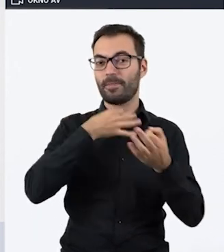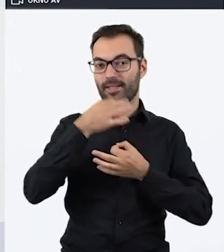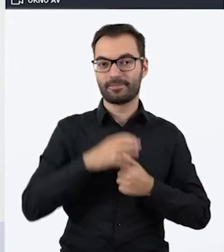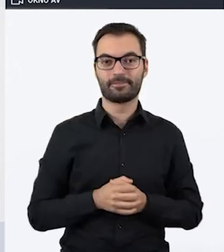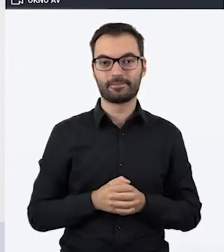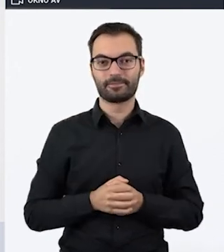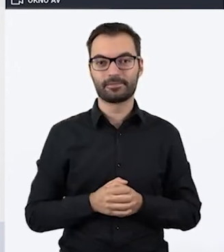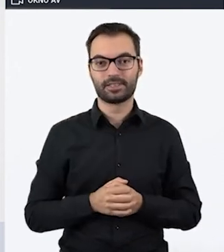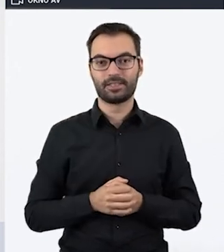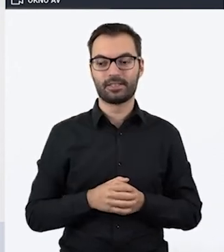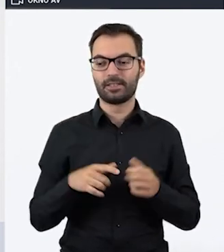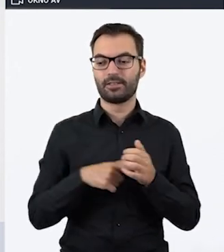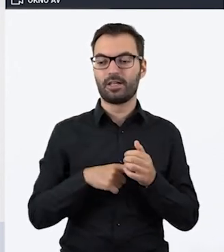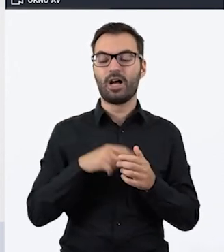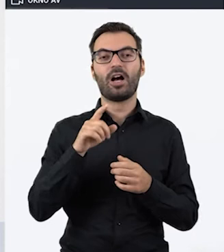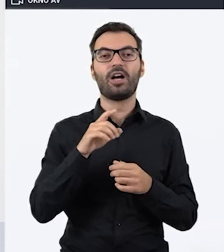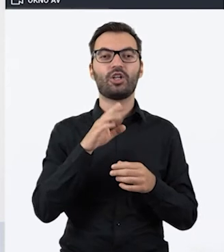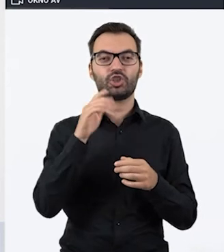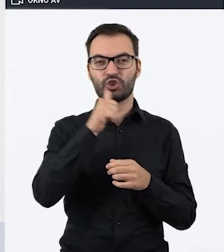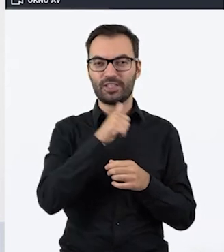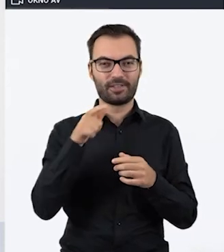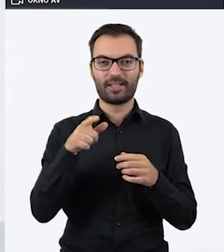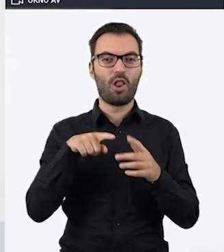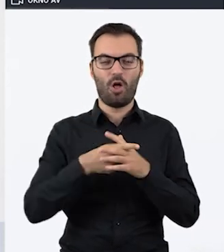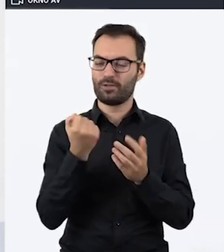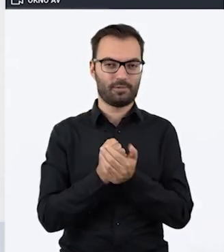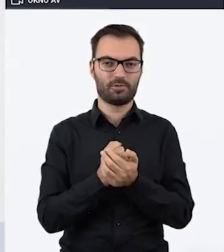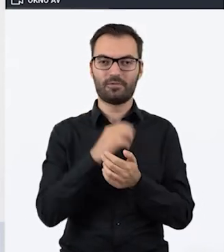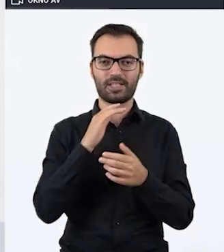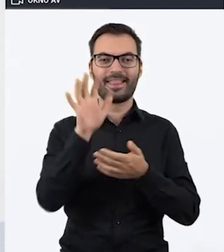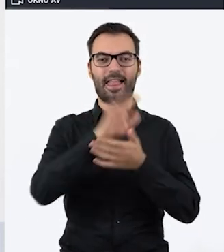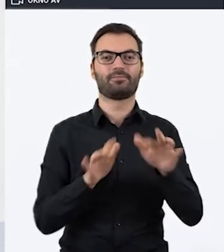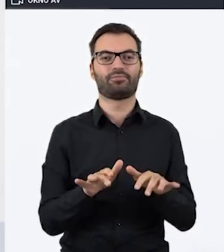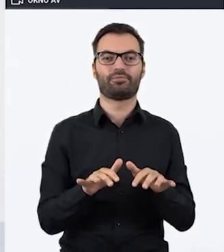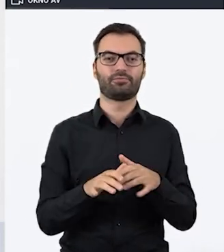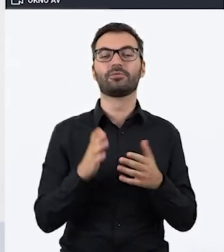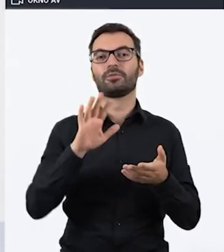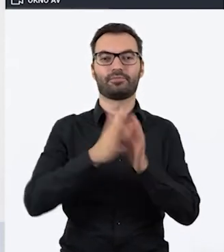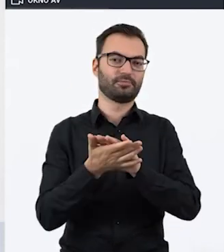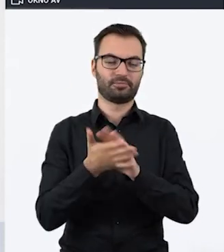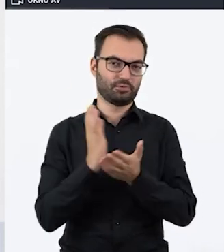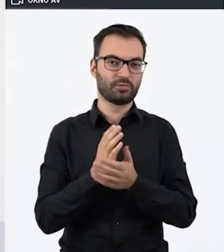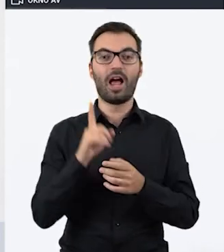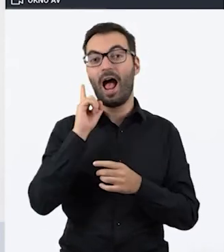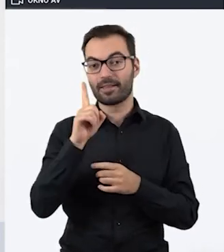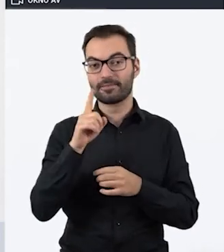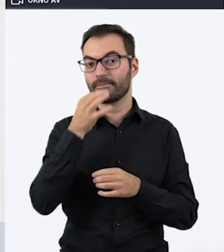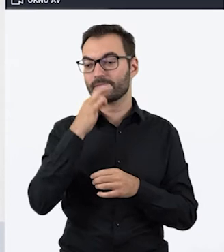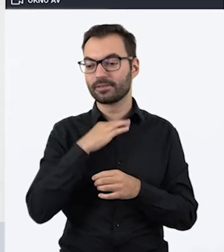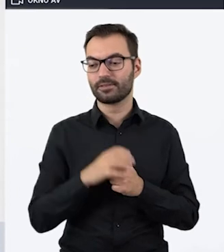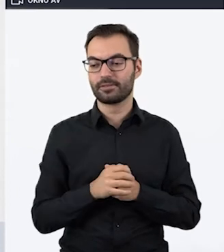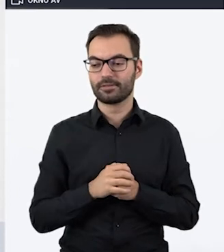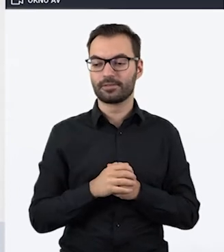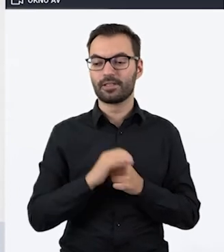czacie. Do generatora szyfrów logować się nie trzeba, po prostu wpisujemy tekst, który chcemy zaszyfrować, natomiast jest